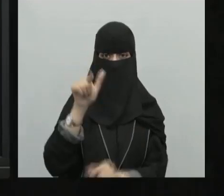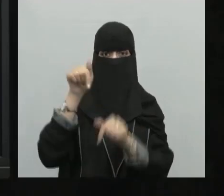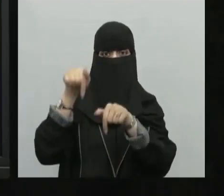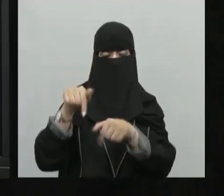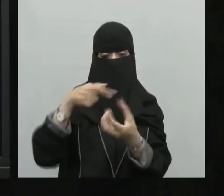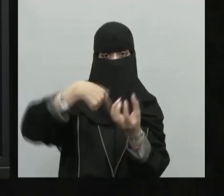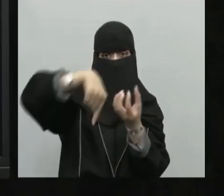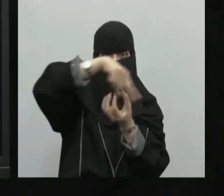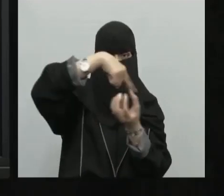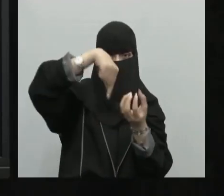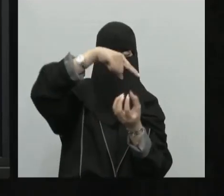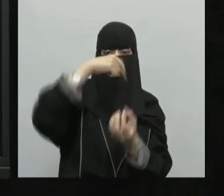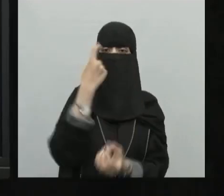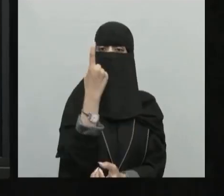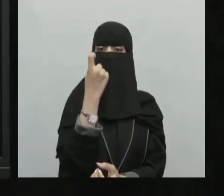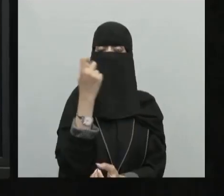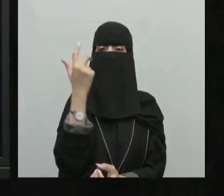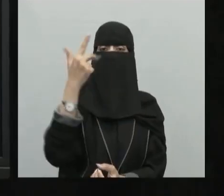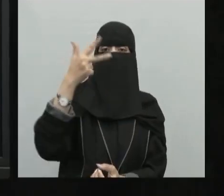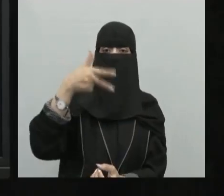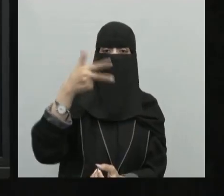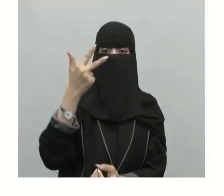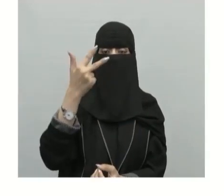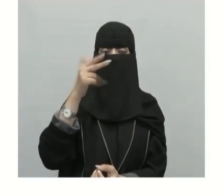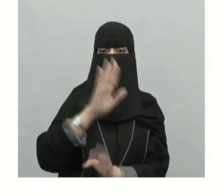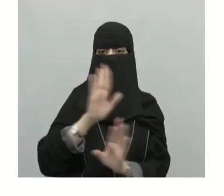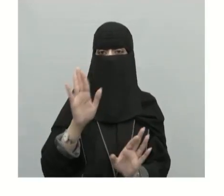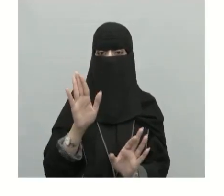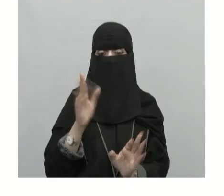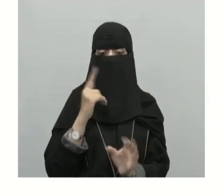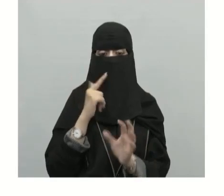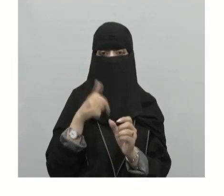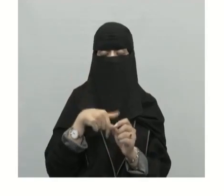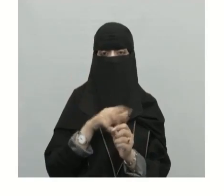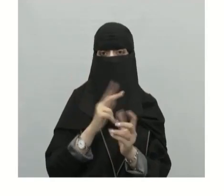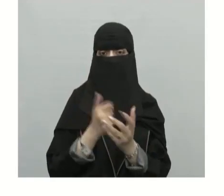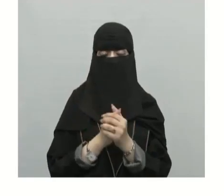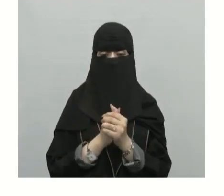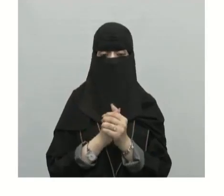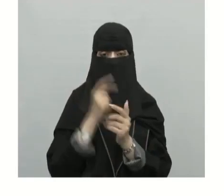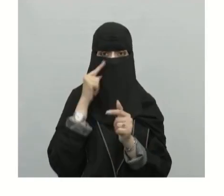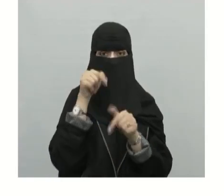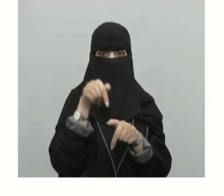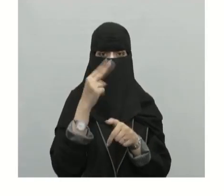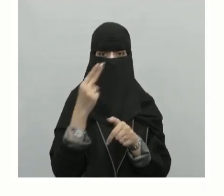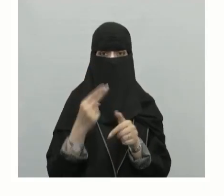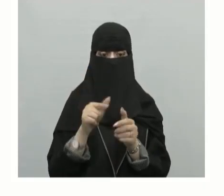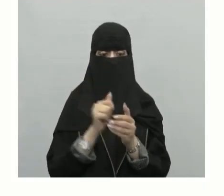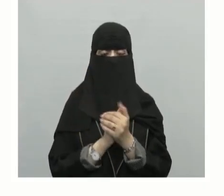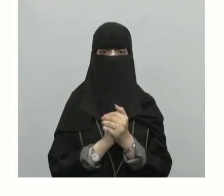مئة وثمانين دائرة مئة وثمانين دائرة كيف تقسم هذه مئة وثمانين دائرة أبناء وبنات الطلاب